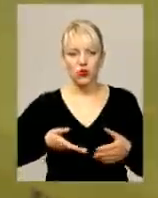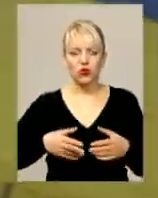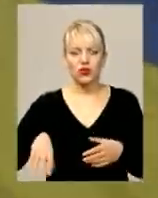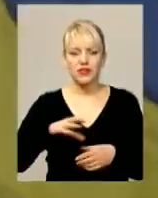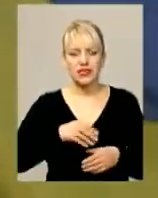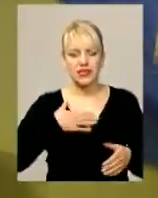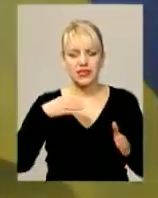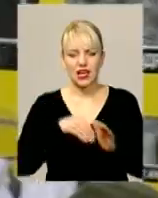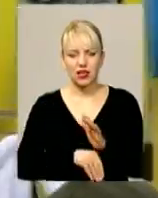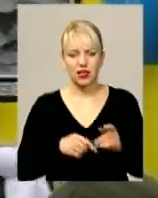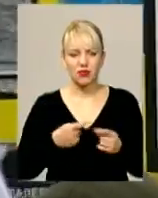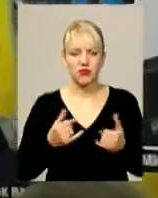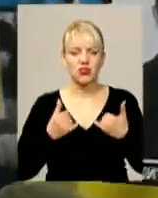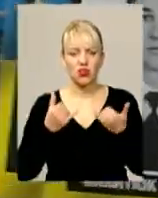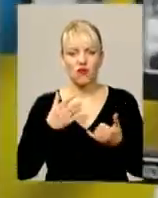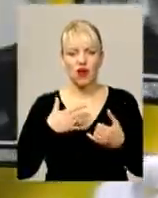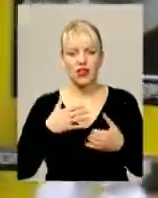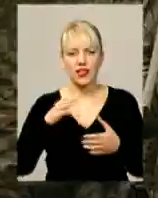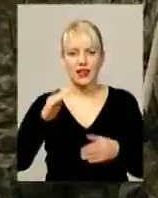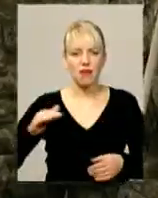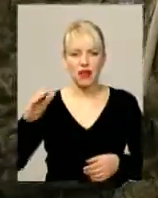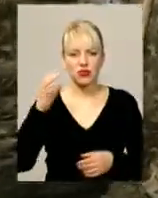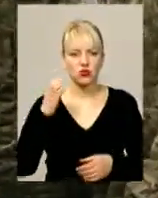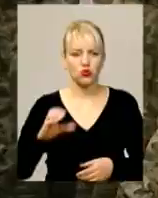Революції Гідності у Хмельницькому вшанували небесну сотню.